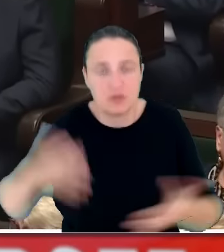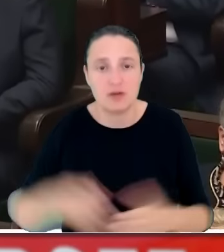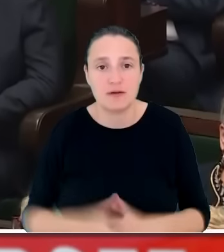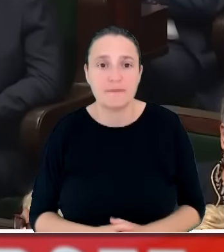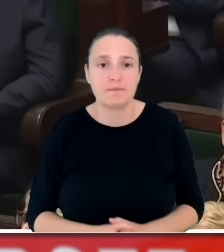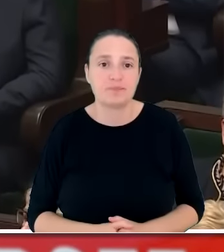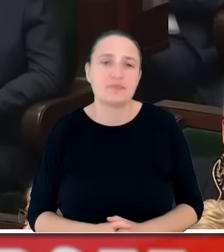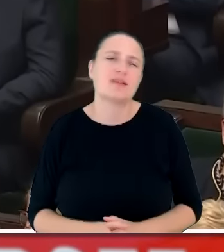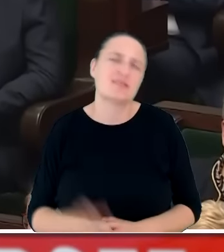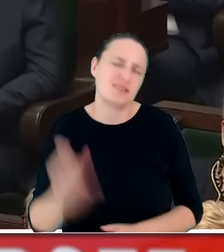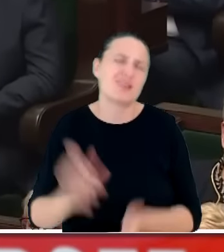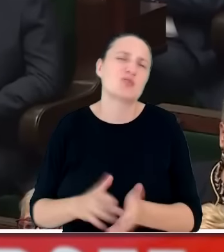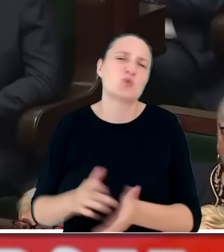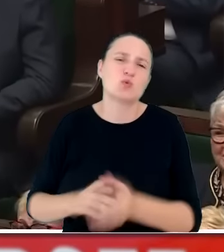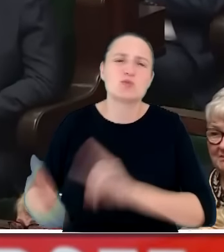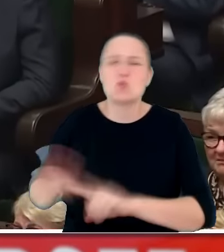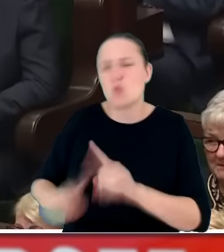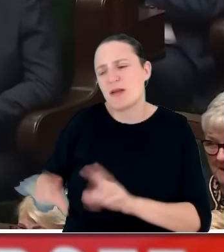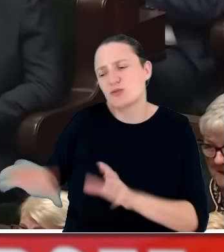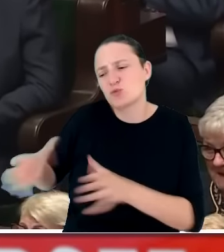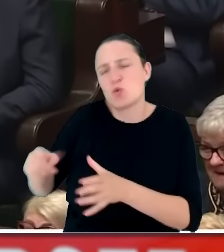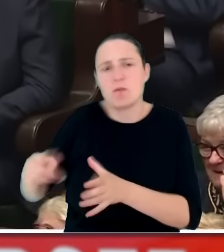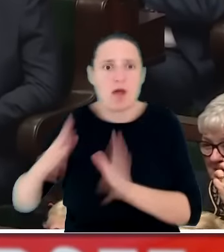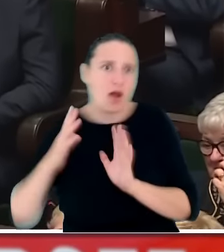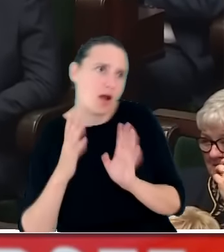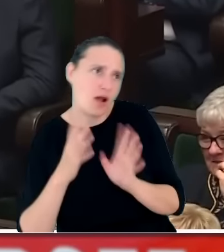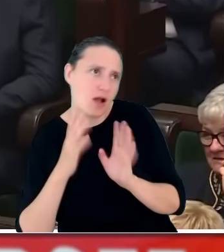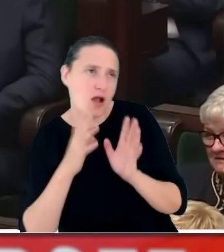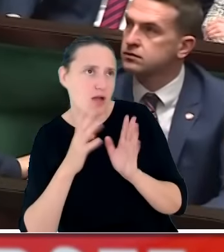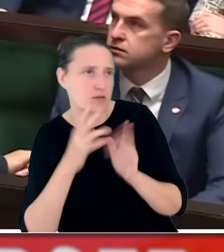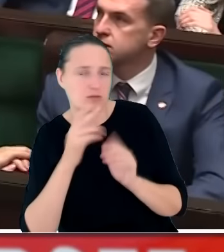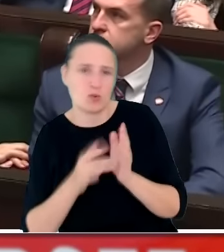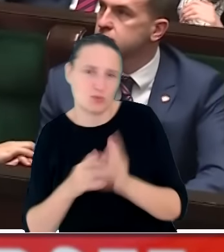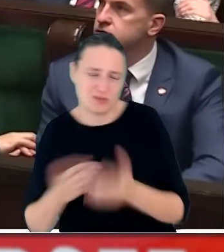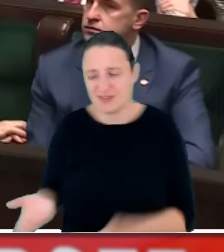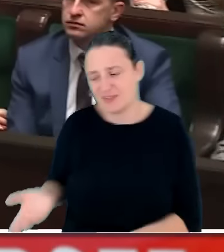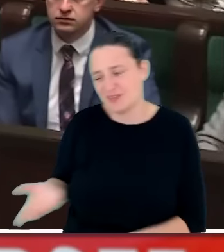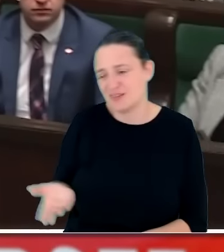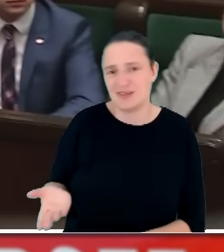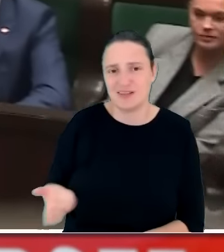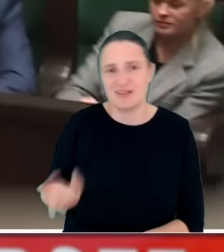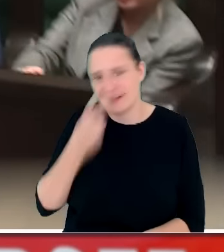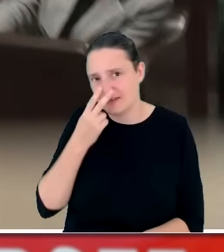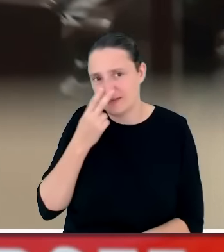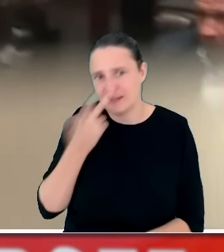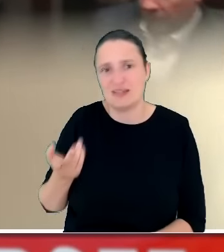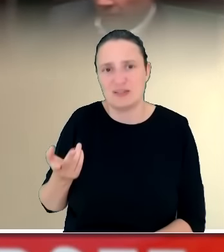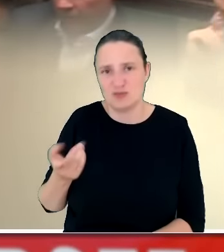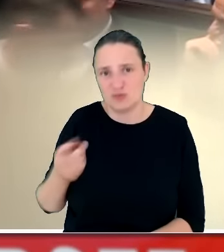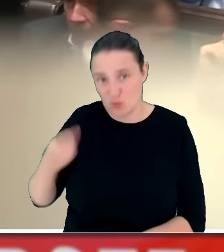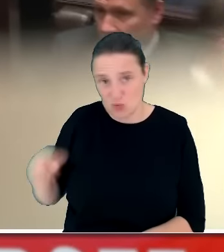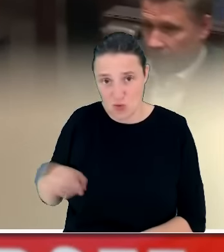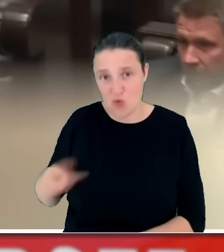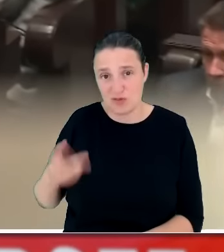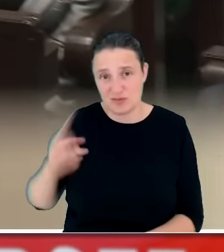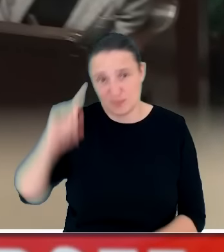ludziom, którzy są jego zwolennikami. Ja przepraszam, ale robi z nich naprawdę ćwierć inteligentów, a